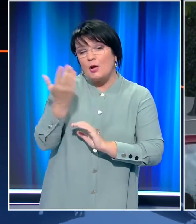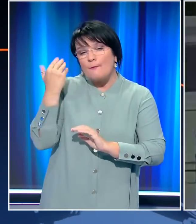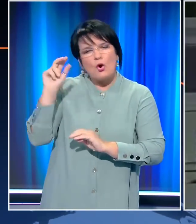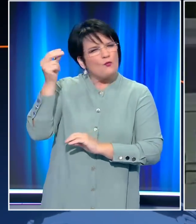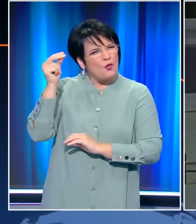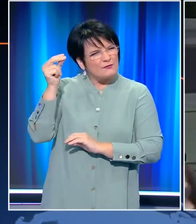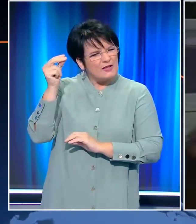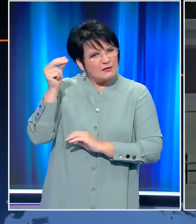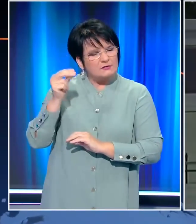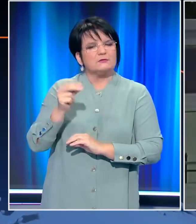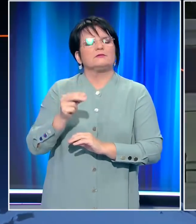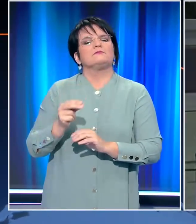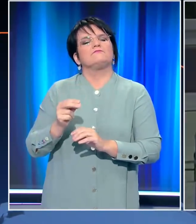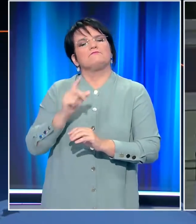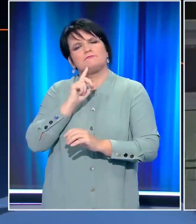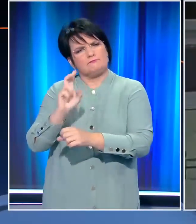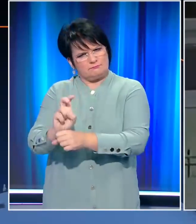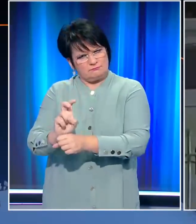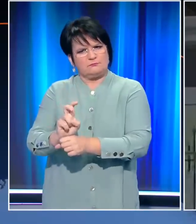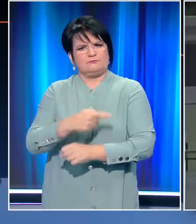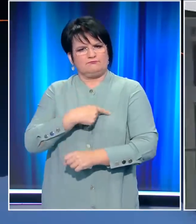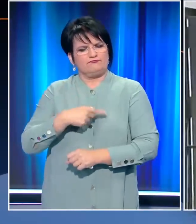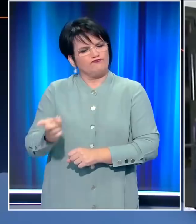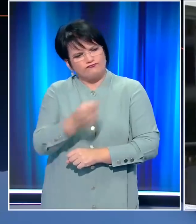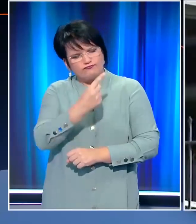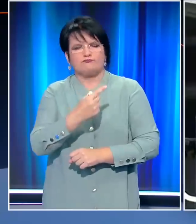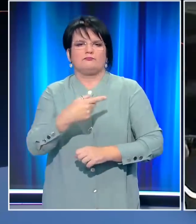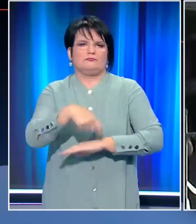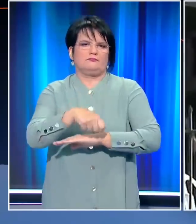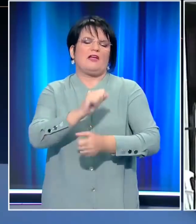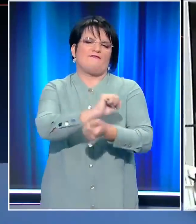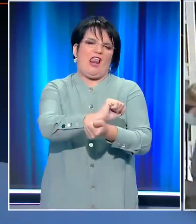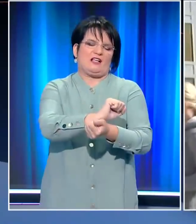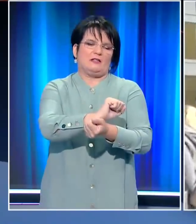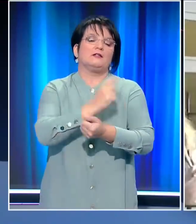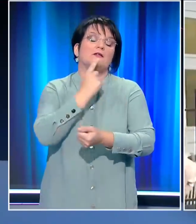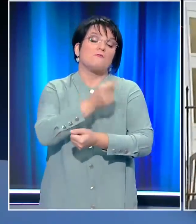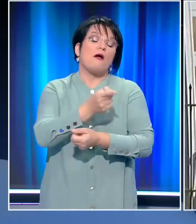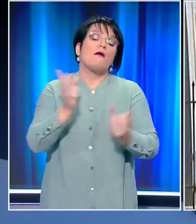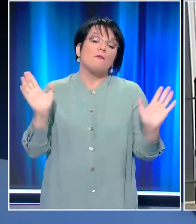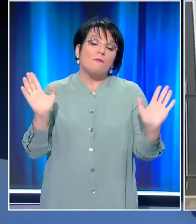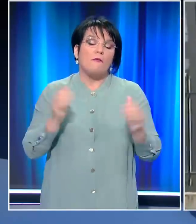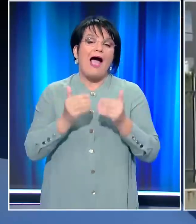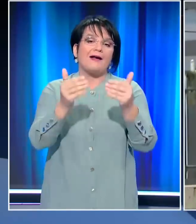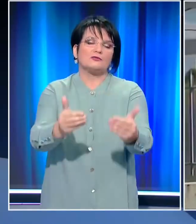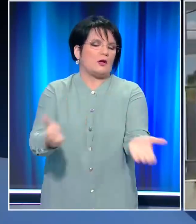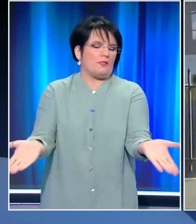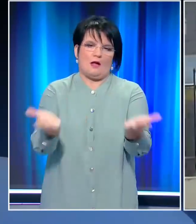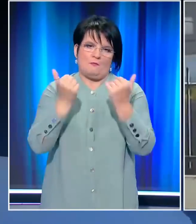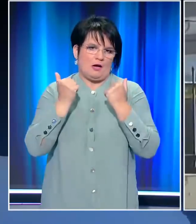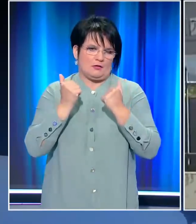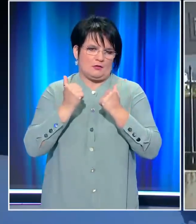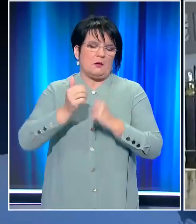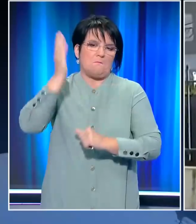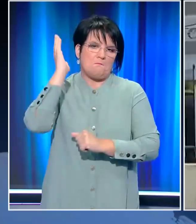βουλευτές και όχι μόνο το διευθυντήριο οδηγούνται στη φυλακή, κρίθηκε ότι δεν μπορεί να τους δοθεί αναστολές στην εκτέλεση